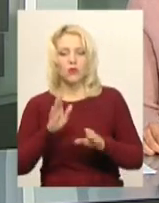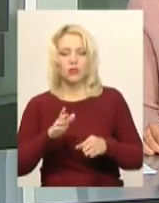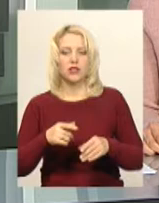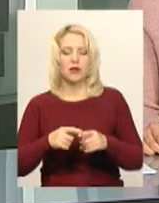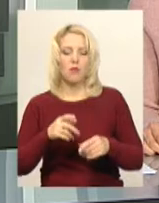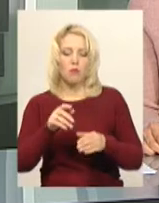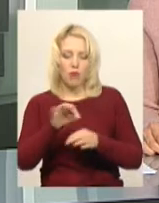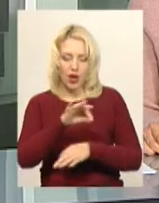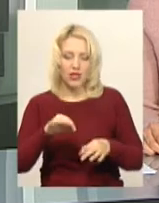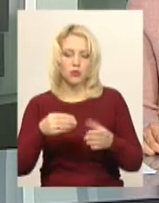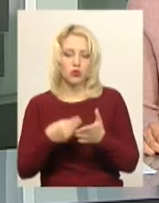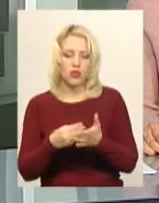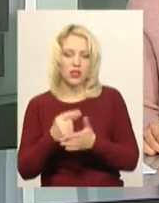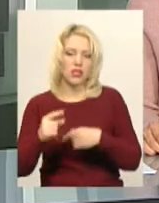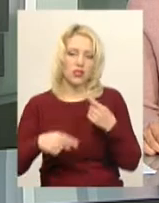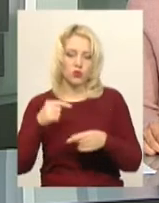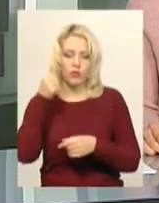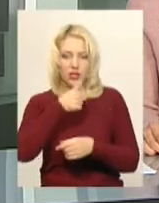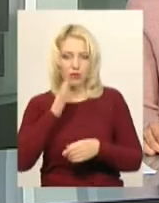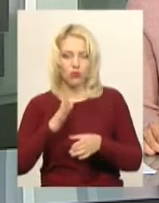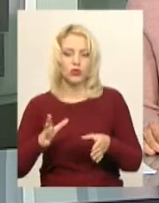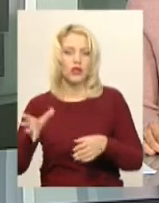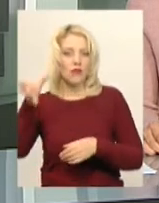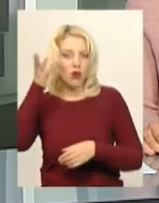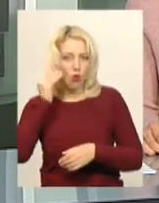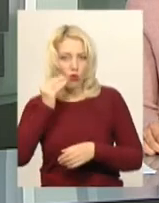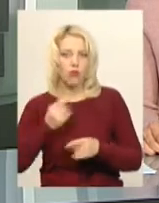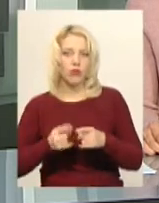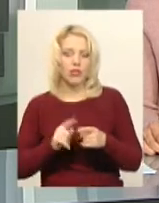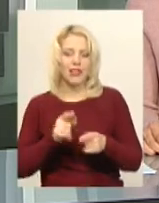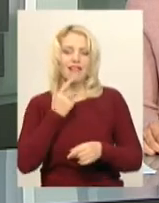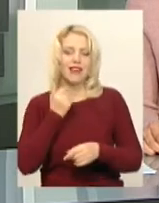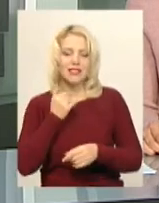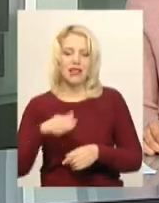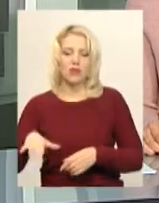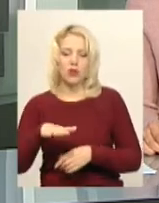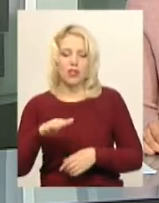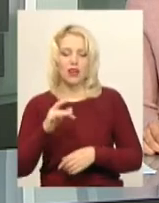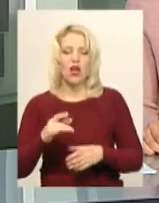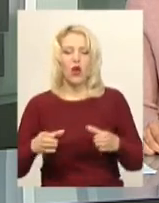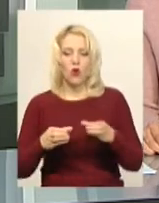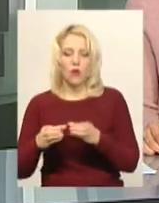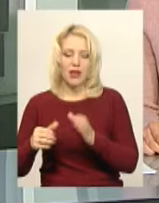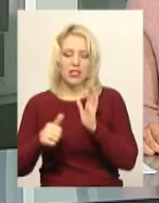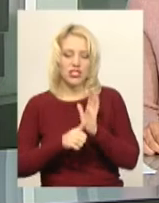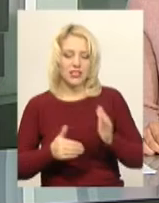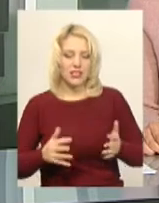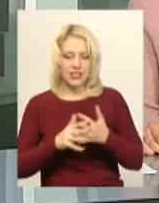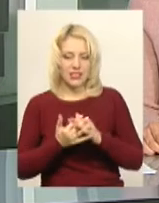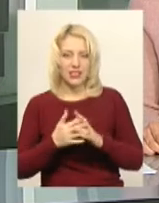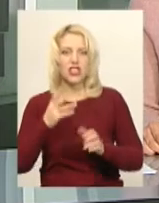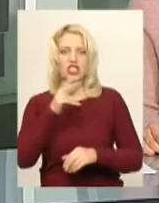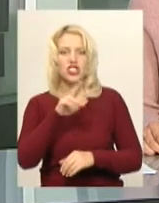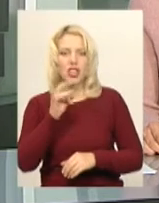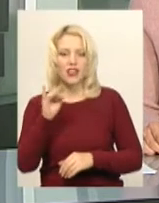бюджету на наступний рік депутати складатимуть уже з урахуванням у складі Красилівської тергромади шести населених пунктів Чорнолівської